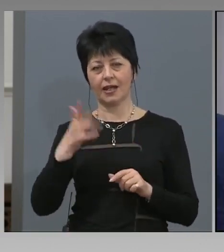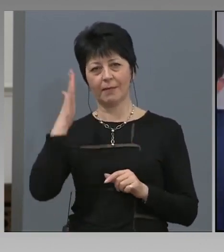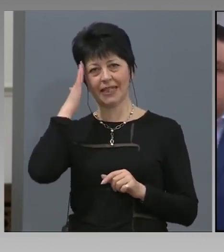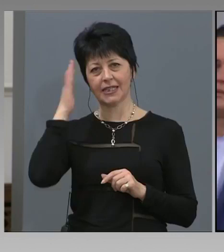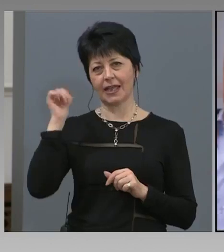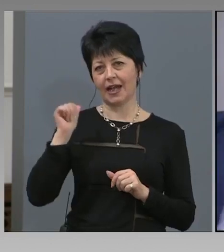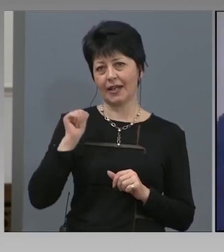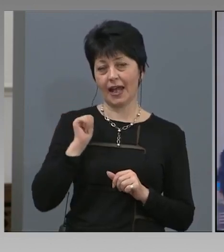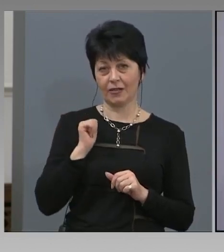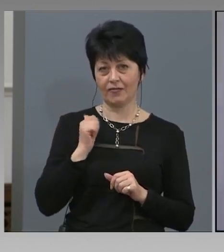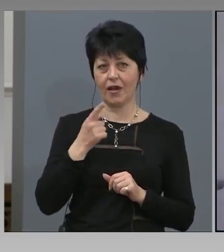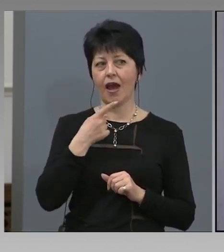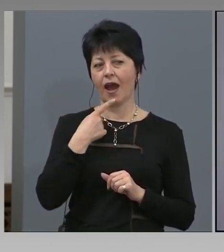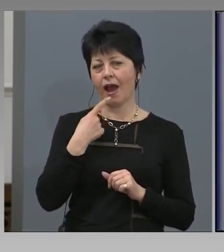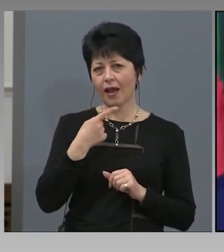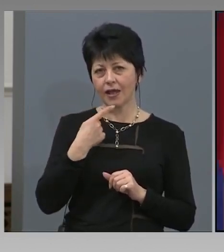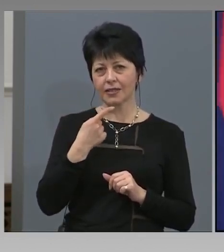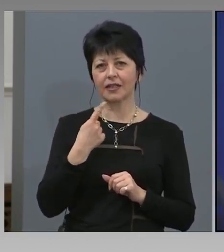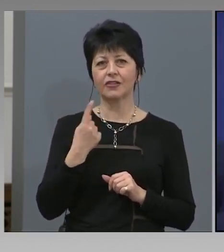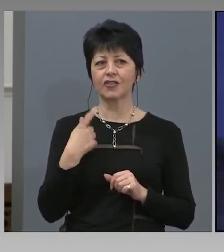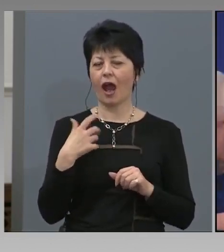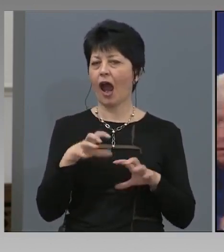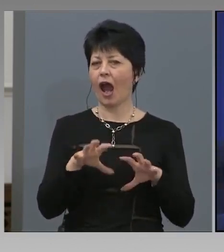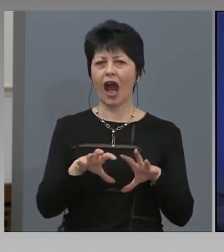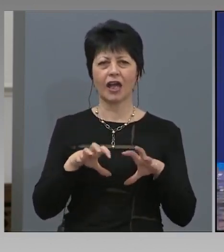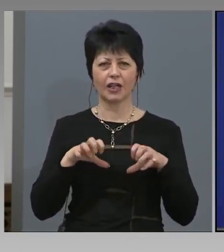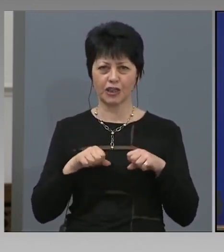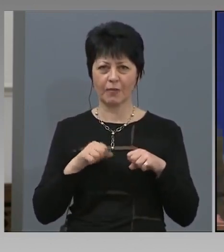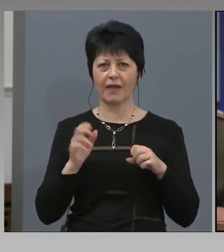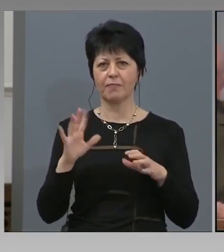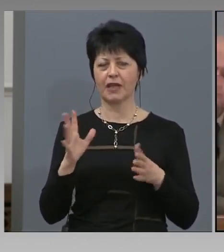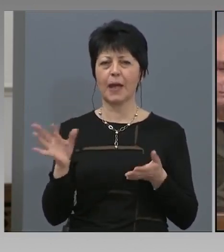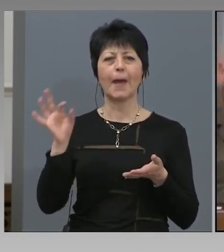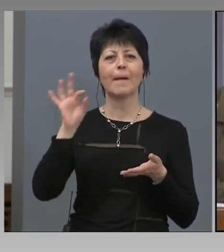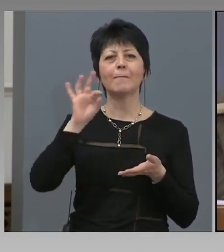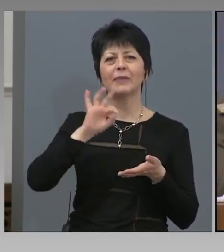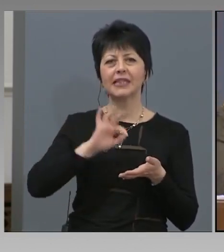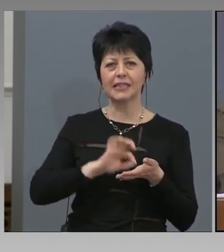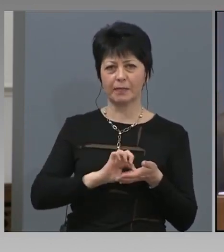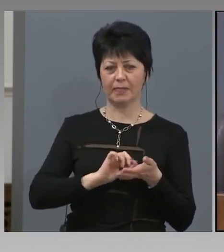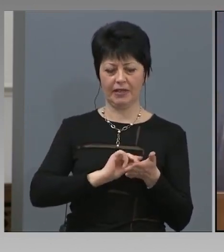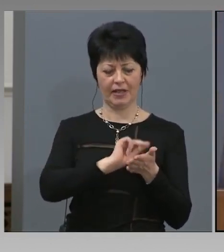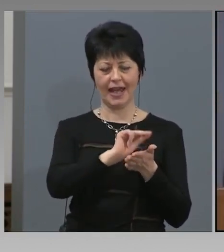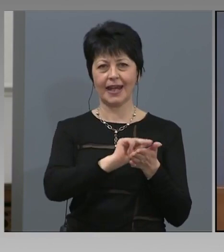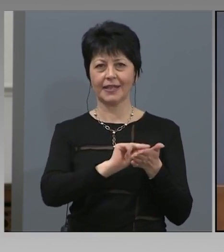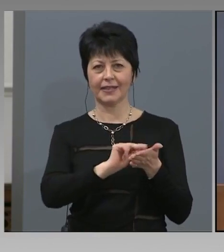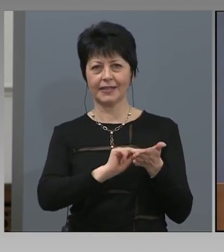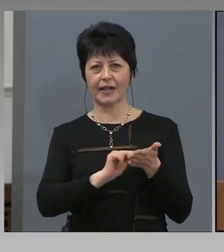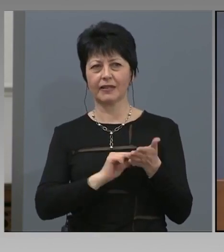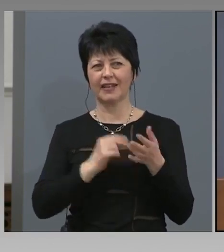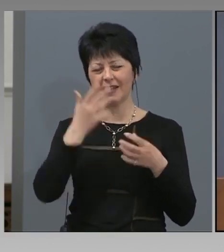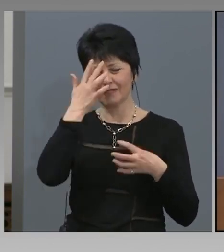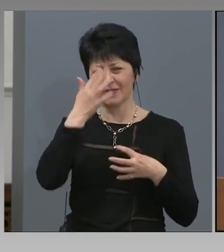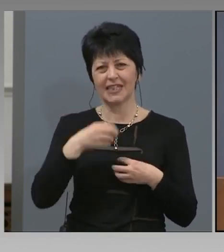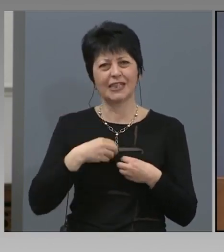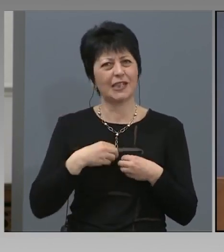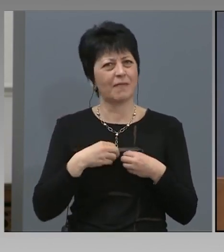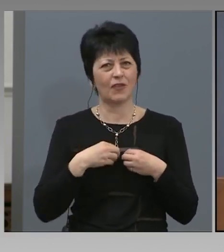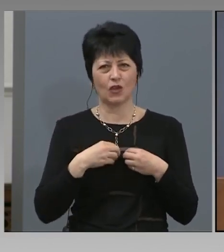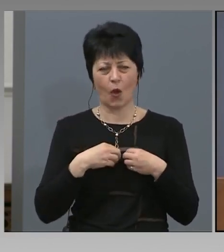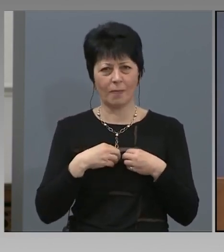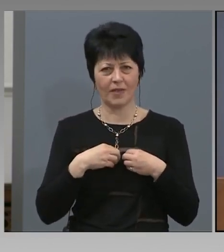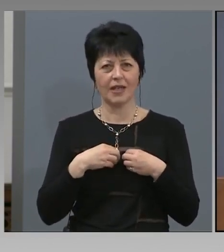Казахте, че всъщност доколкото аз разбрах ангажимент при постъпили регистрирани симптоми в това приложение ще има личният лекар, който ще